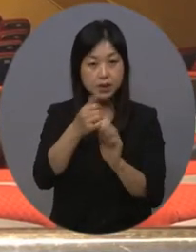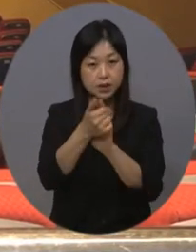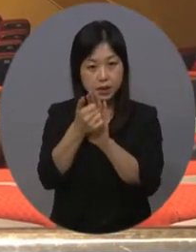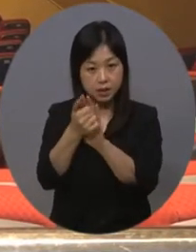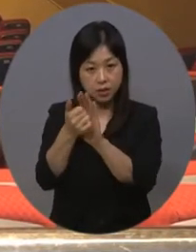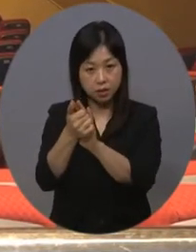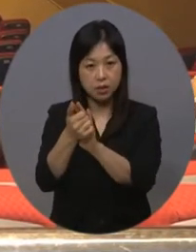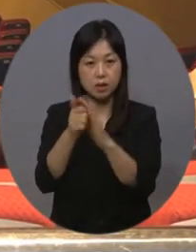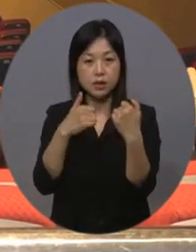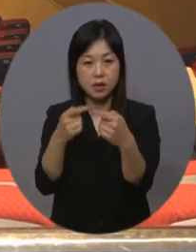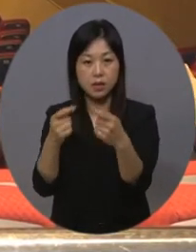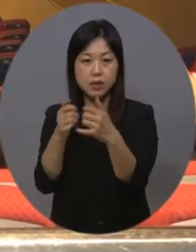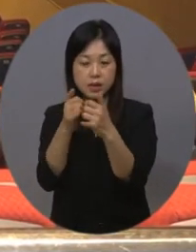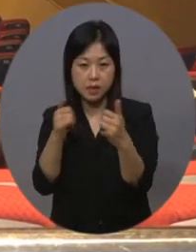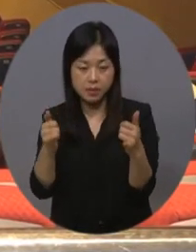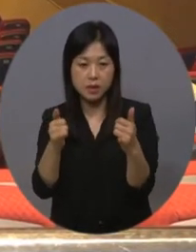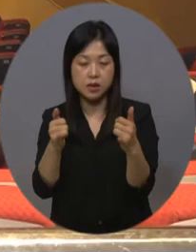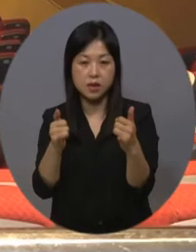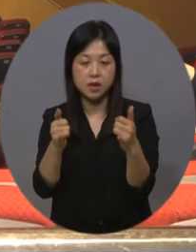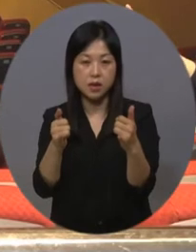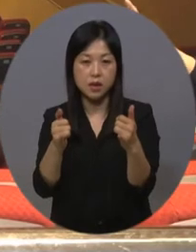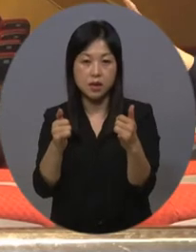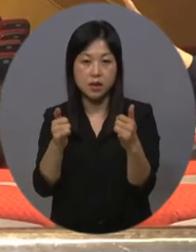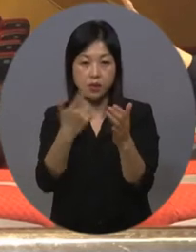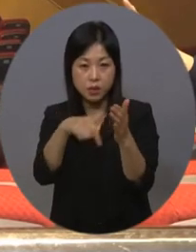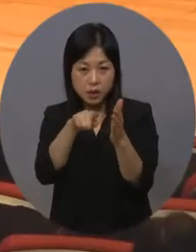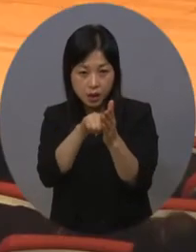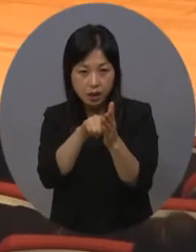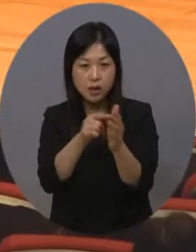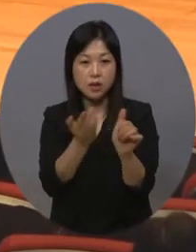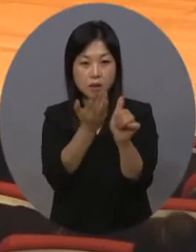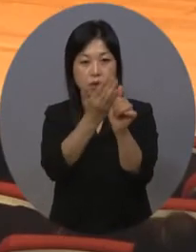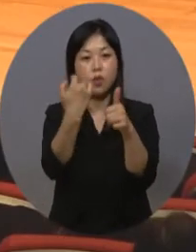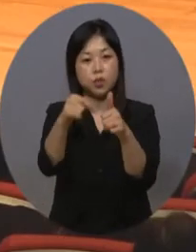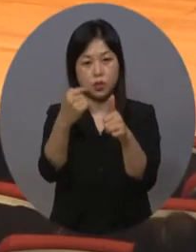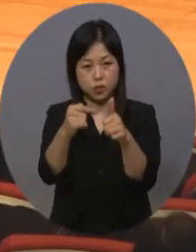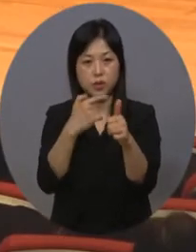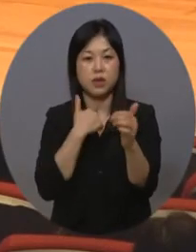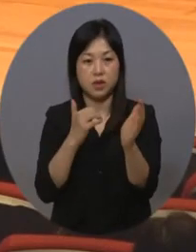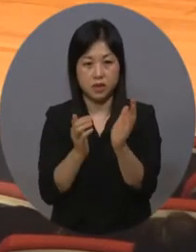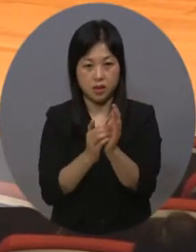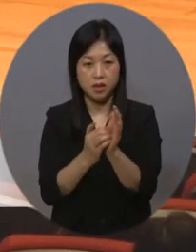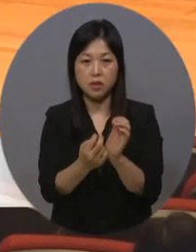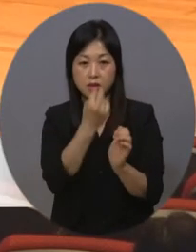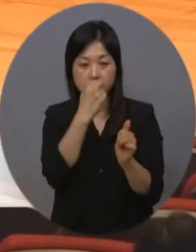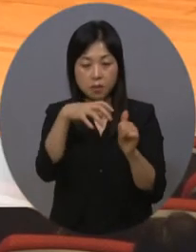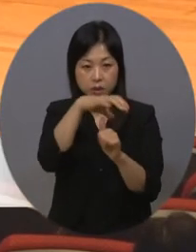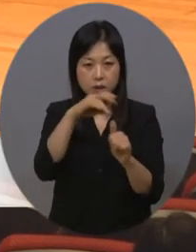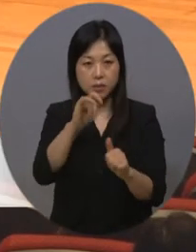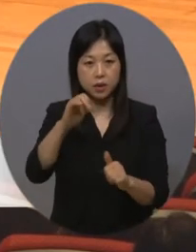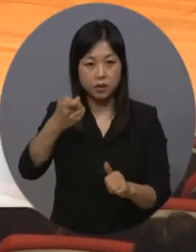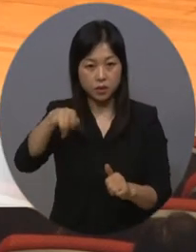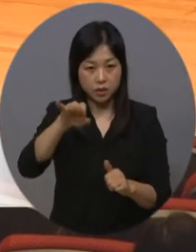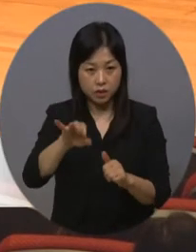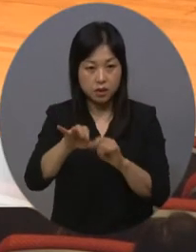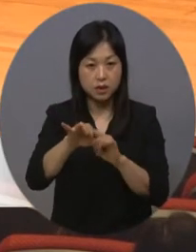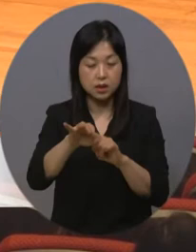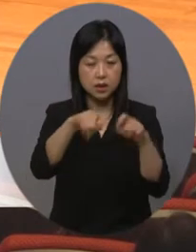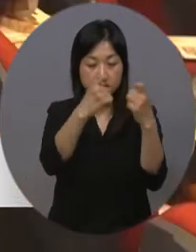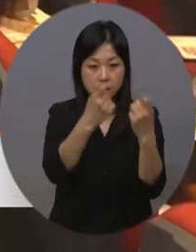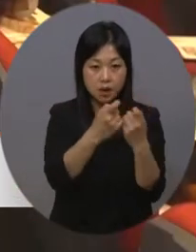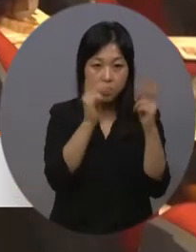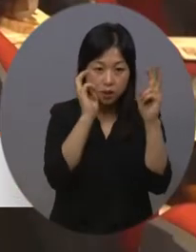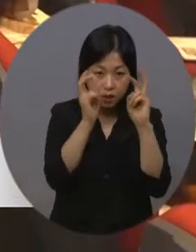강화를 위해 생명지킴이 양성 교육을 실시했습니다. 생명지킴이 멘토링은 민간기관 및 단체의 멘토들이